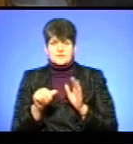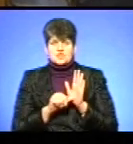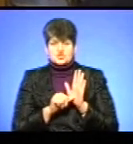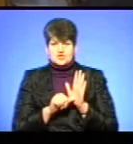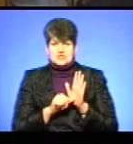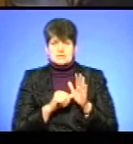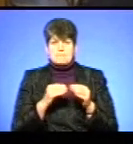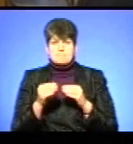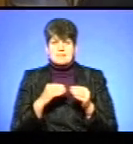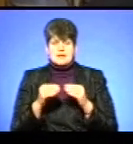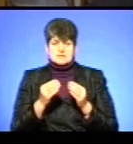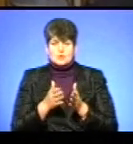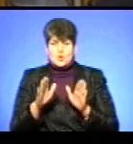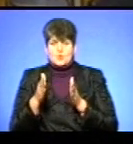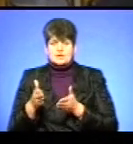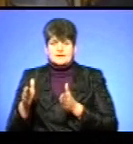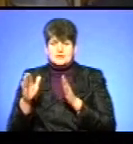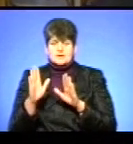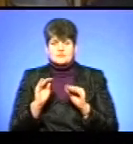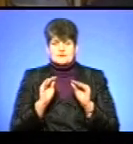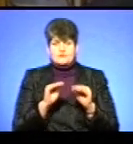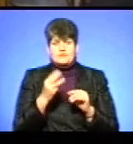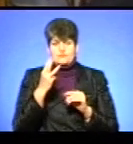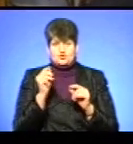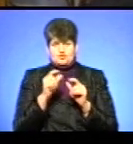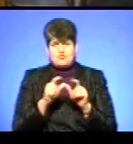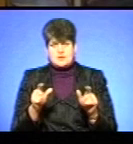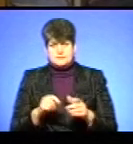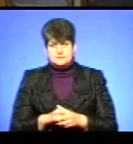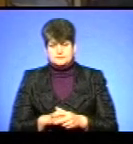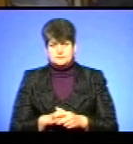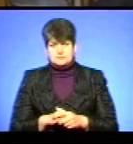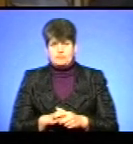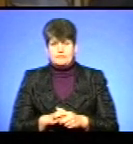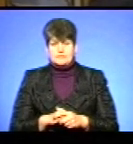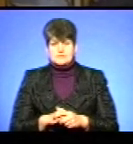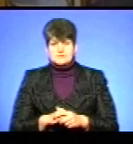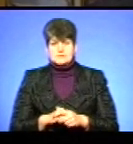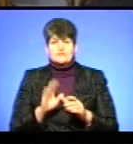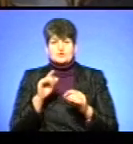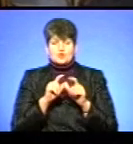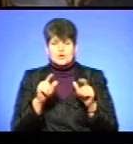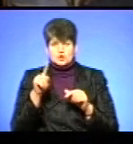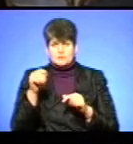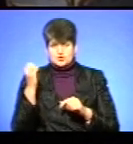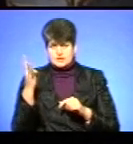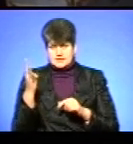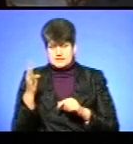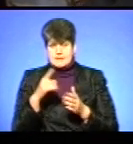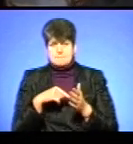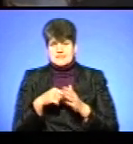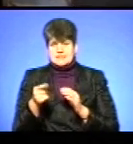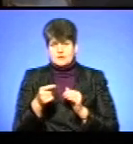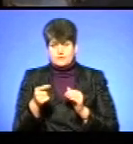пластикових контейнерів, які будуть встановлені в трьох школах. В школі номер 14 міста